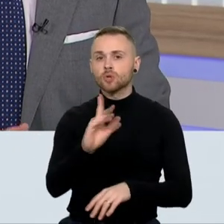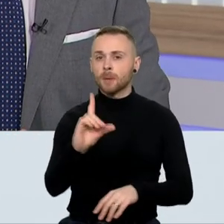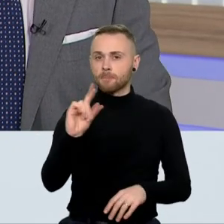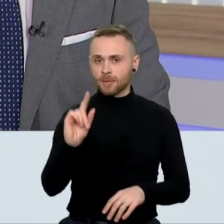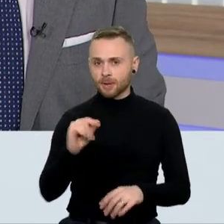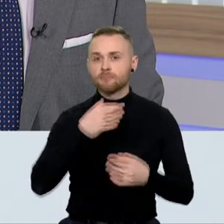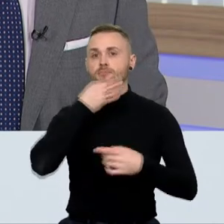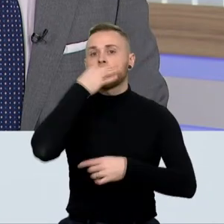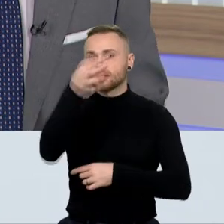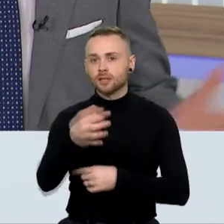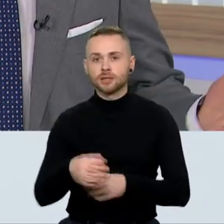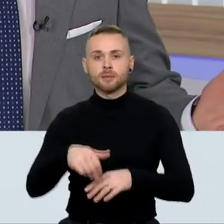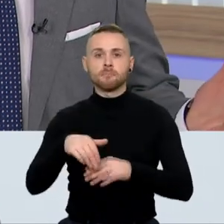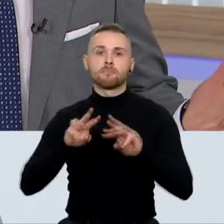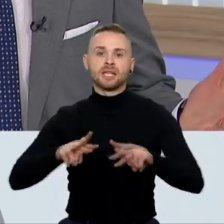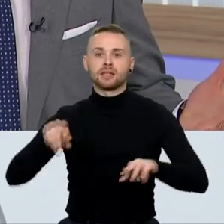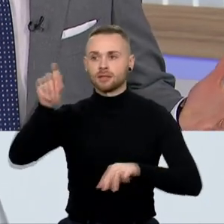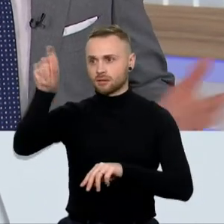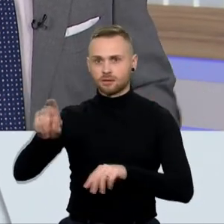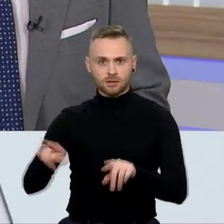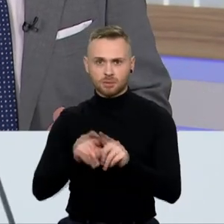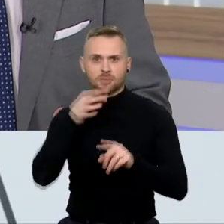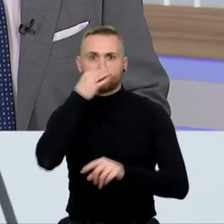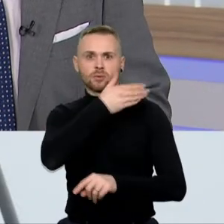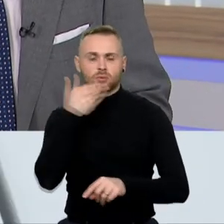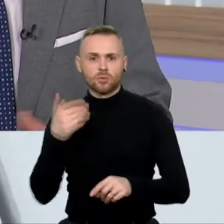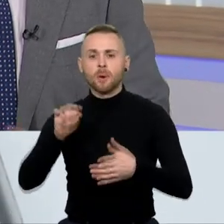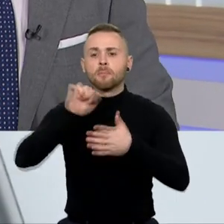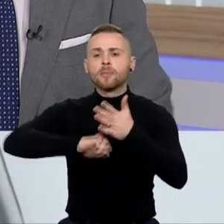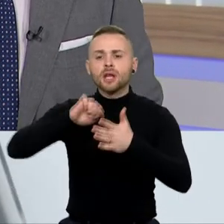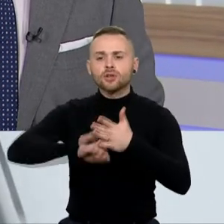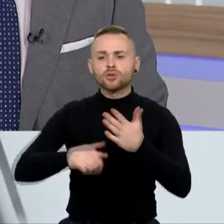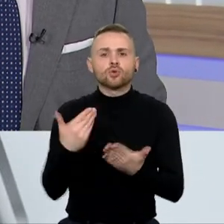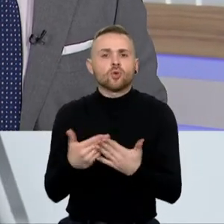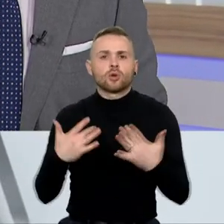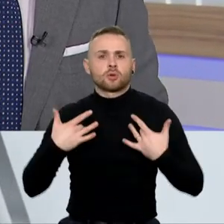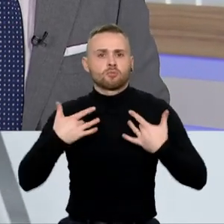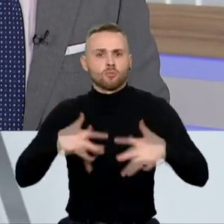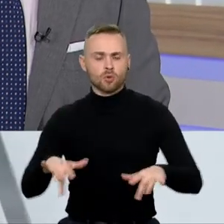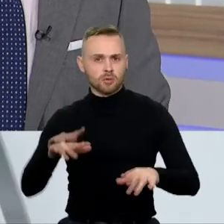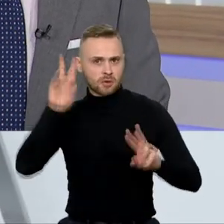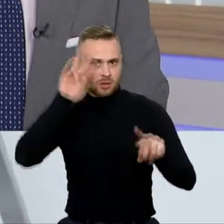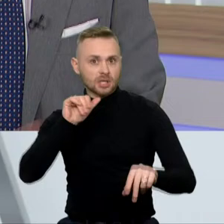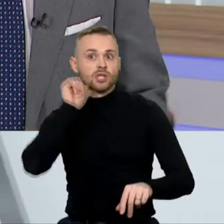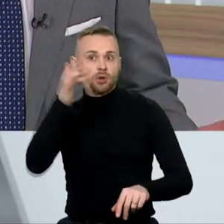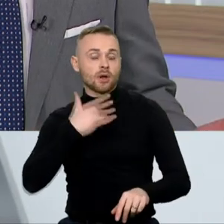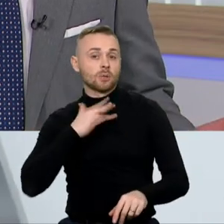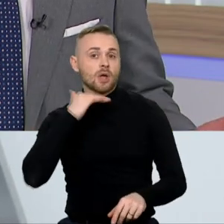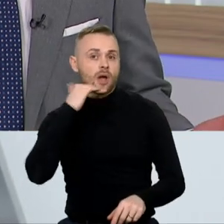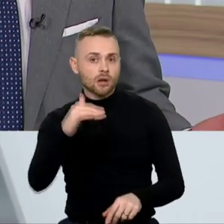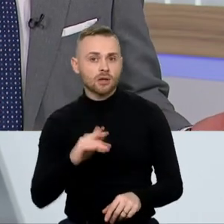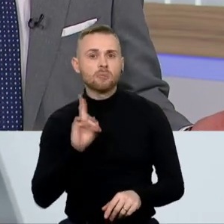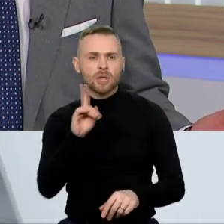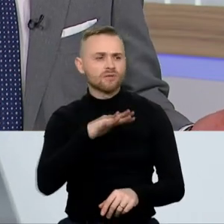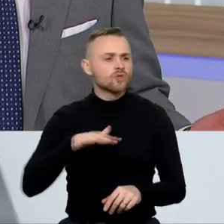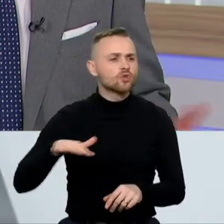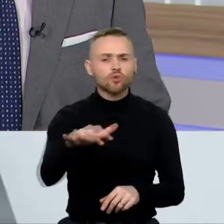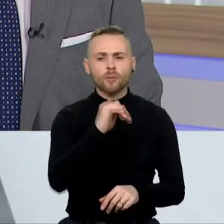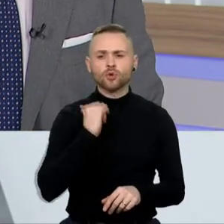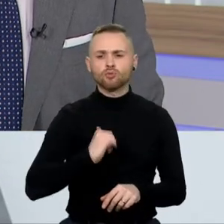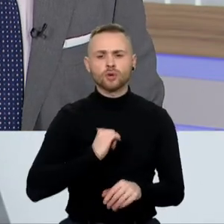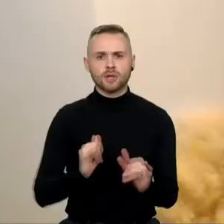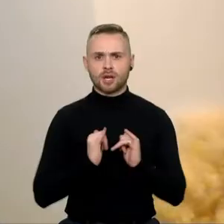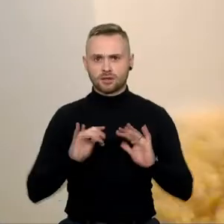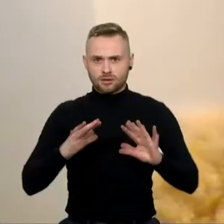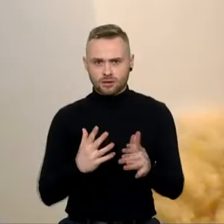ministras irgi plačiau nekomentuoja, mes net nežinom priežasties, kodėl jisai traukės ir į to galbūt sužinosim. Kaip visuomeniai reaguoti į tokią situaciją?